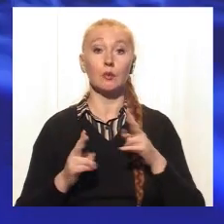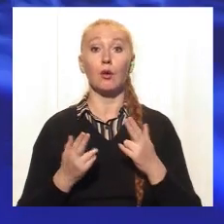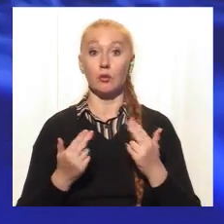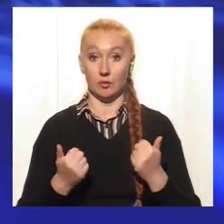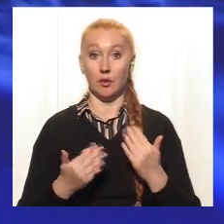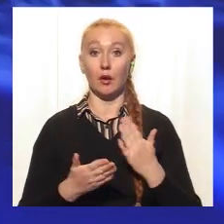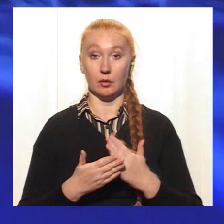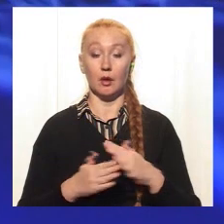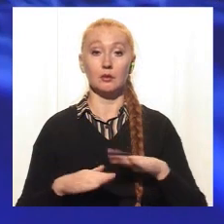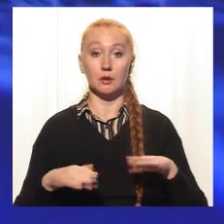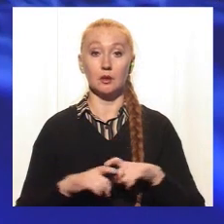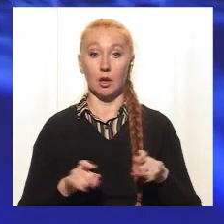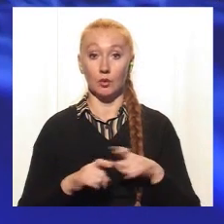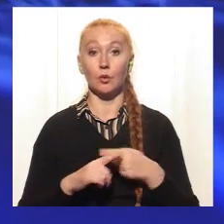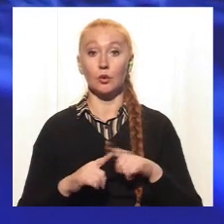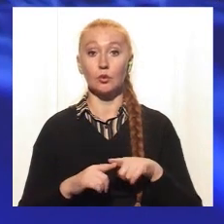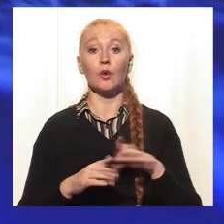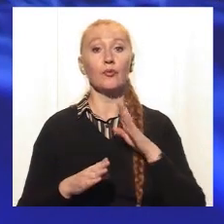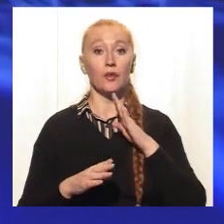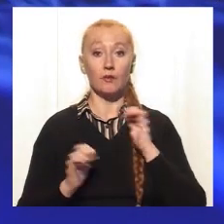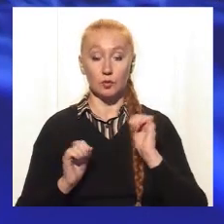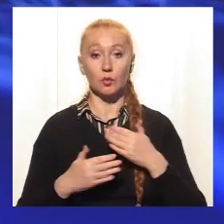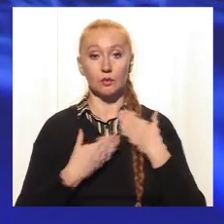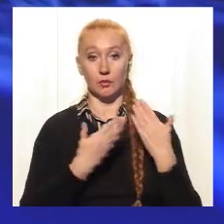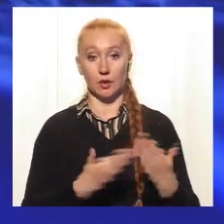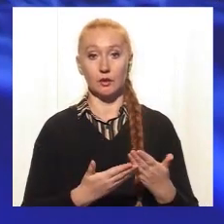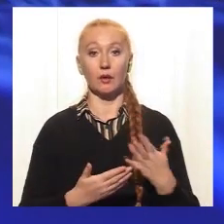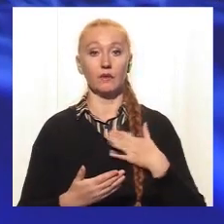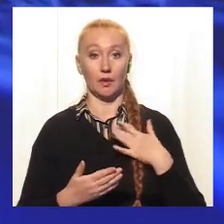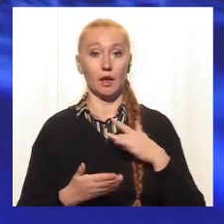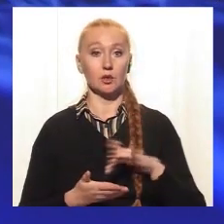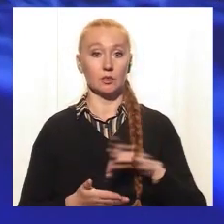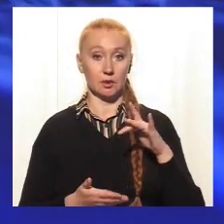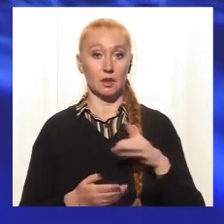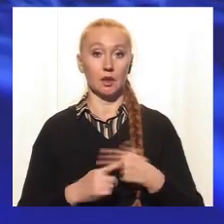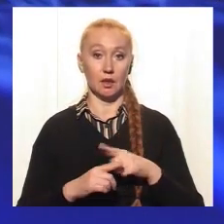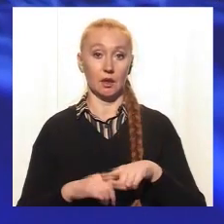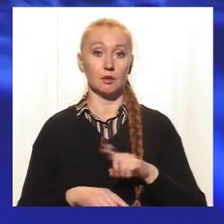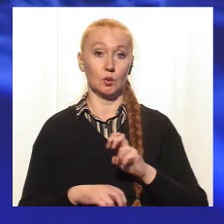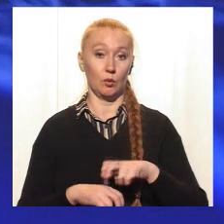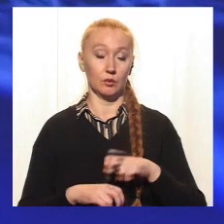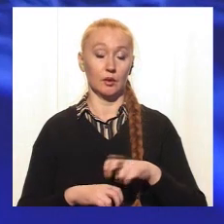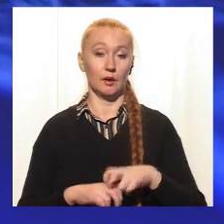существуют детские гинекологи, которым девочки могут обратиться. В нашем центре есть такие доктора,